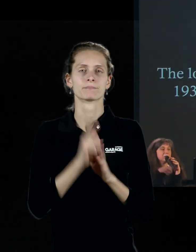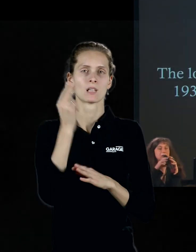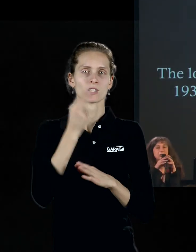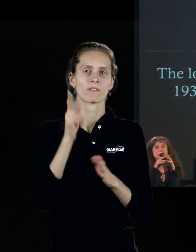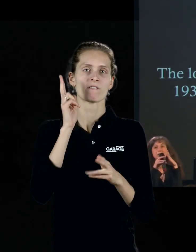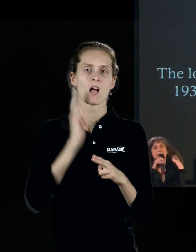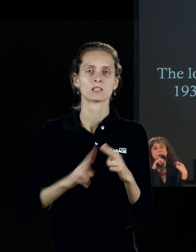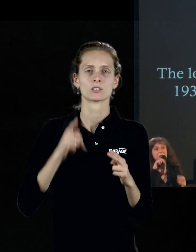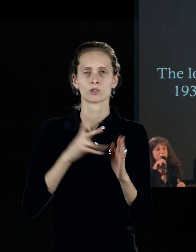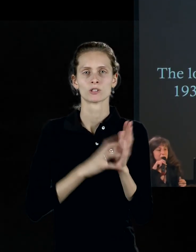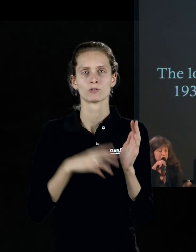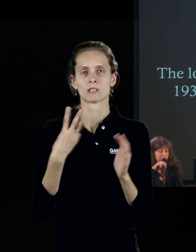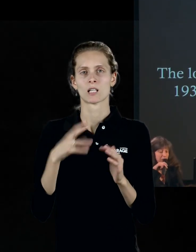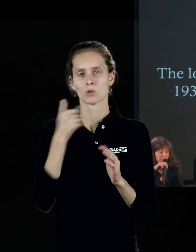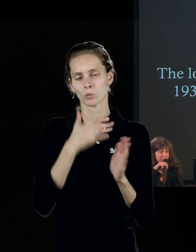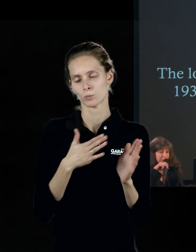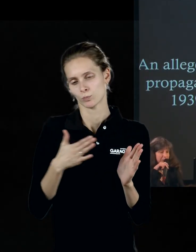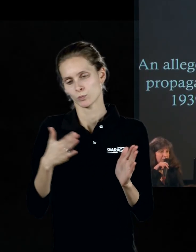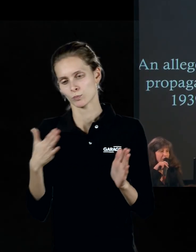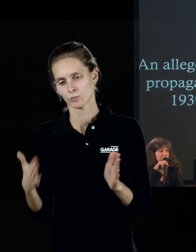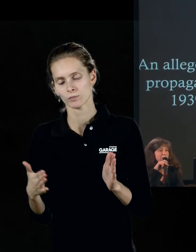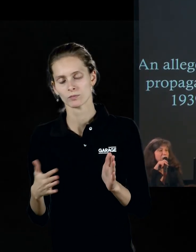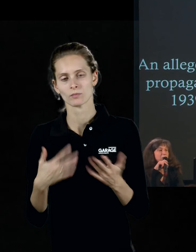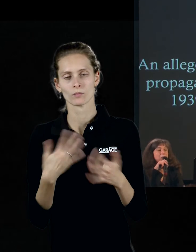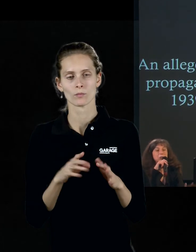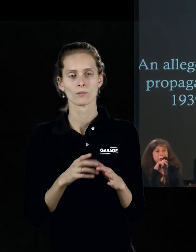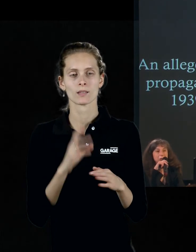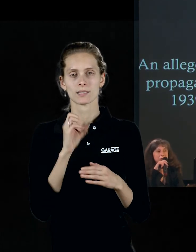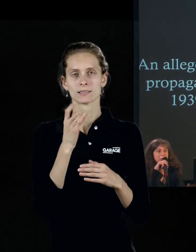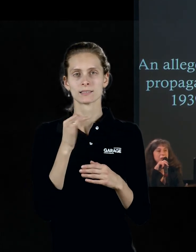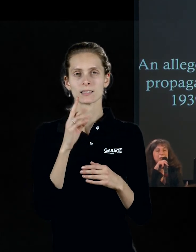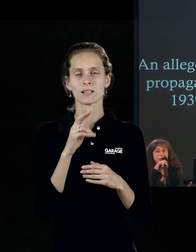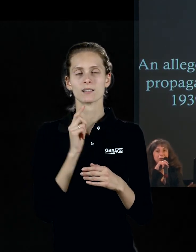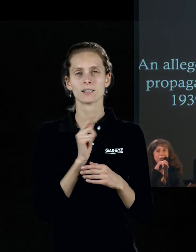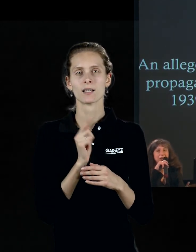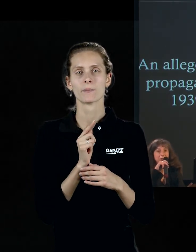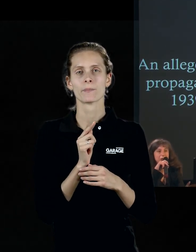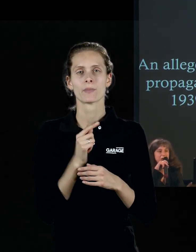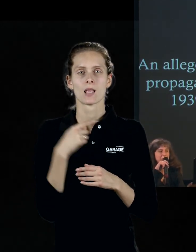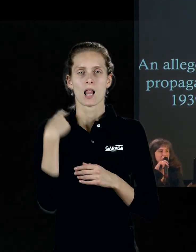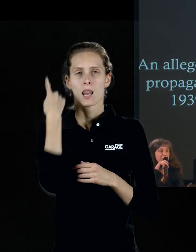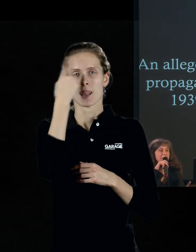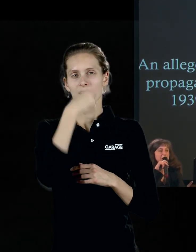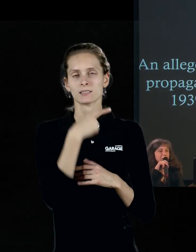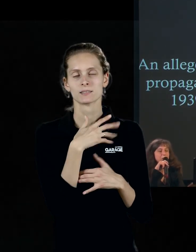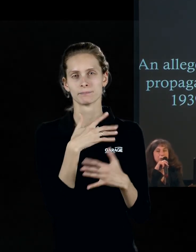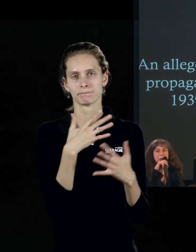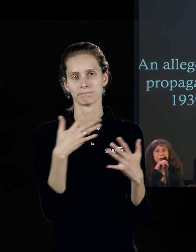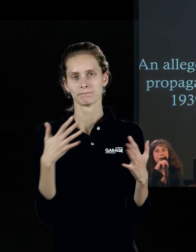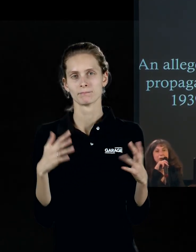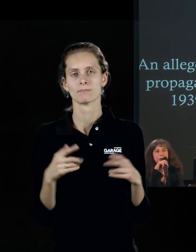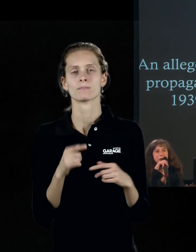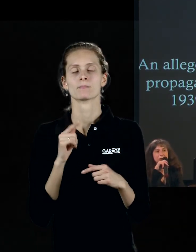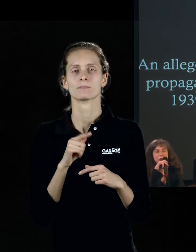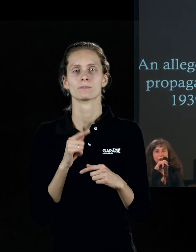конце 30-х годов. Серия лиц, портретов, аллегория,